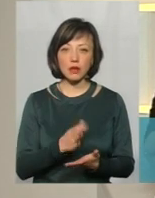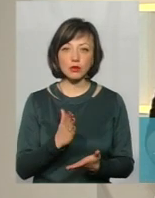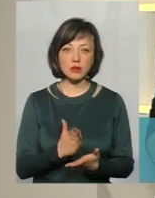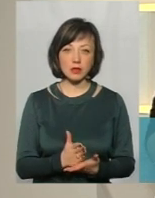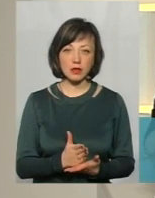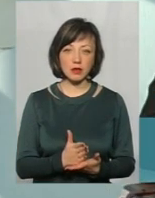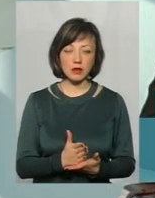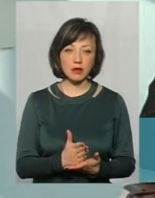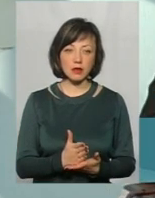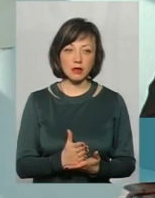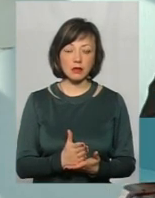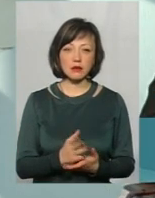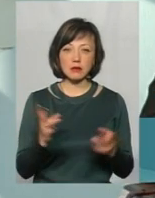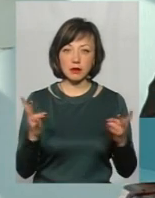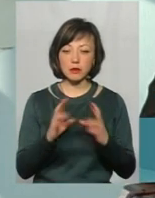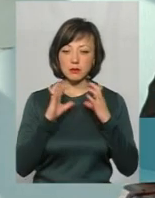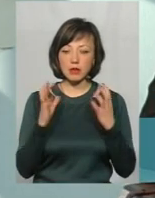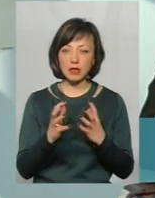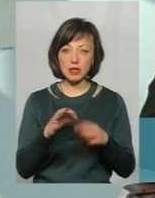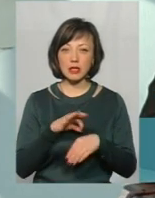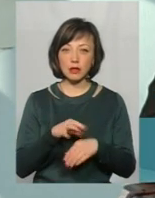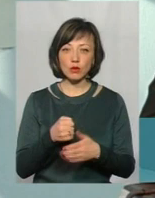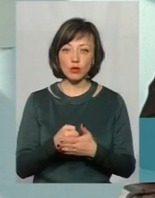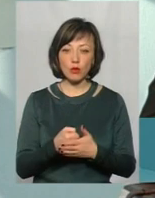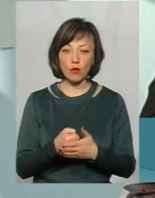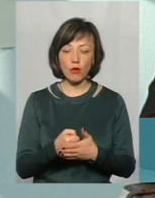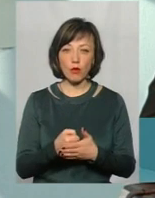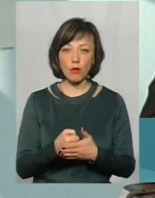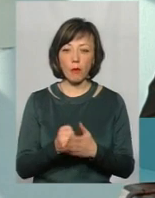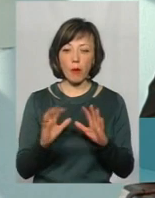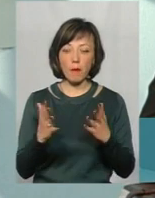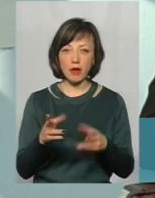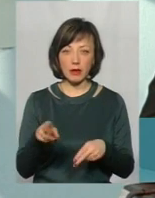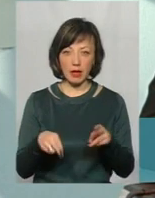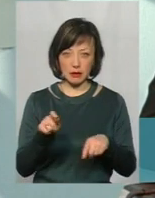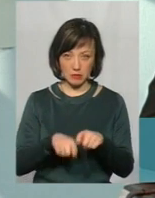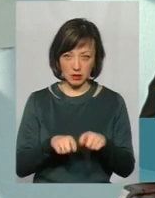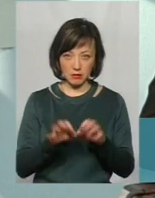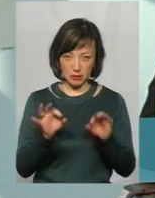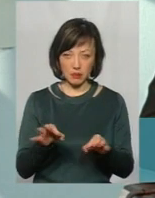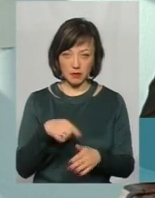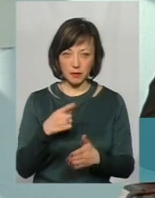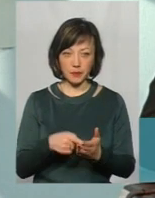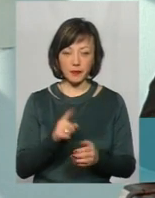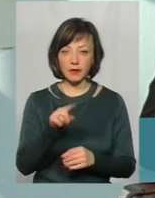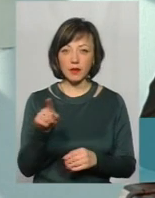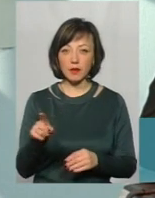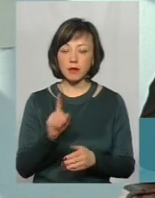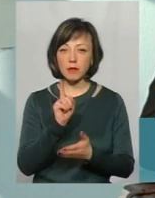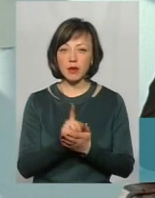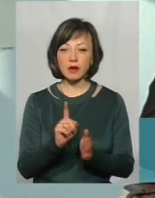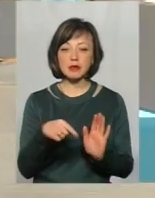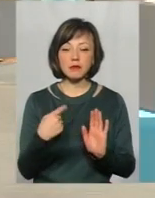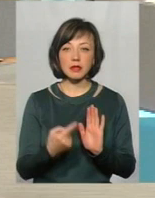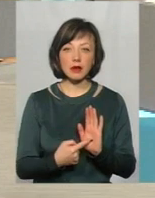виходить, зберегти це тіло до моменту самої судмедекспертизи, правильно? Ну, вони мають запитати тоді